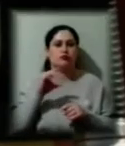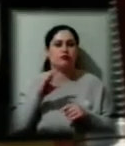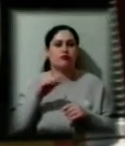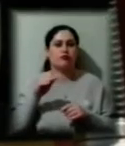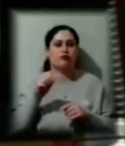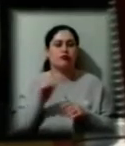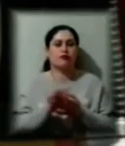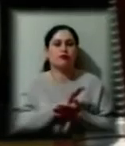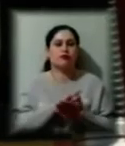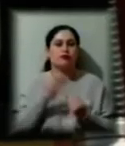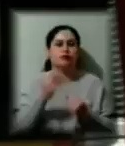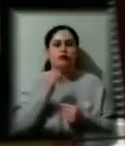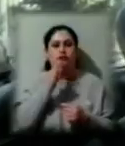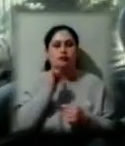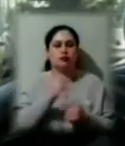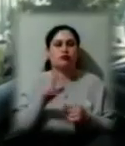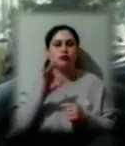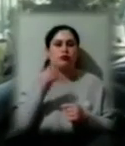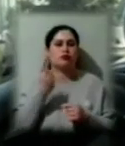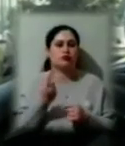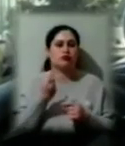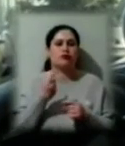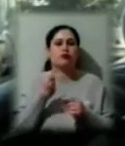пальне бригадам швидкої допомоги у Херсоні.